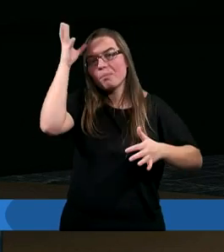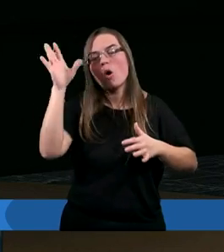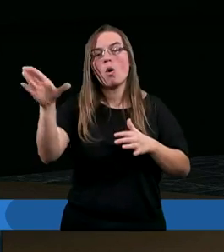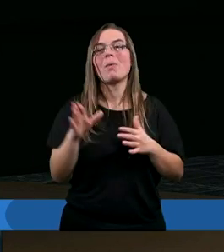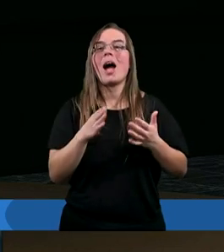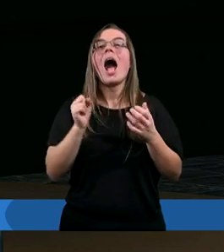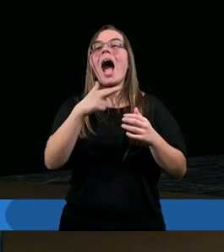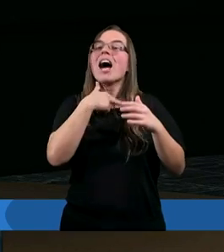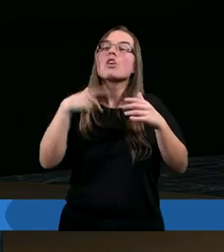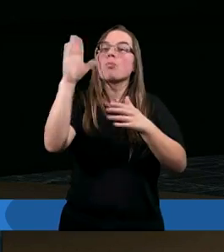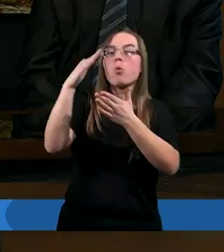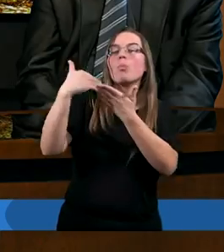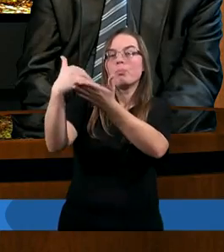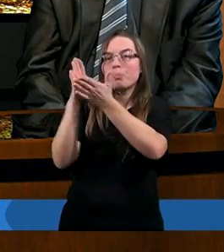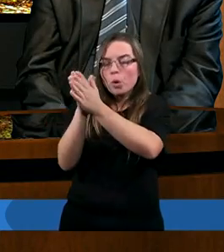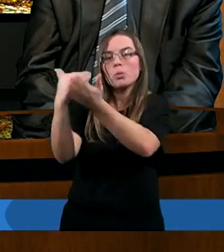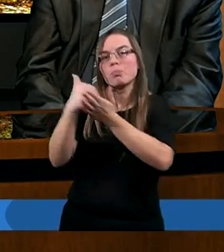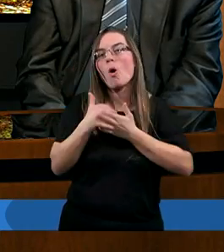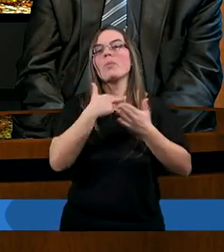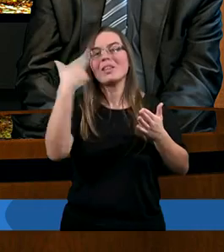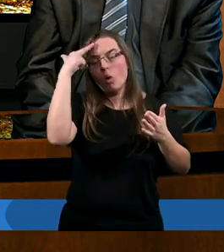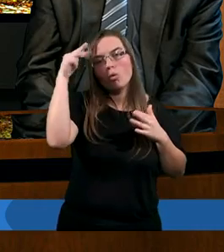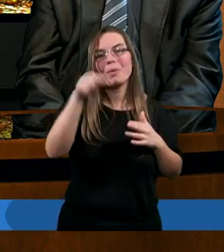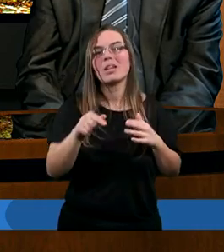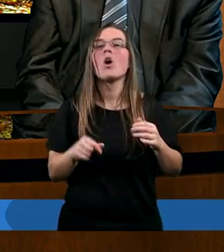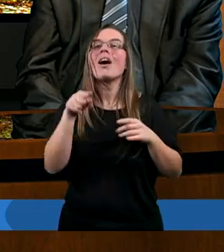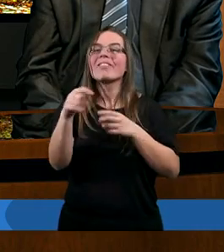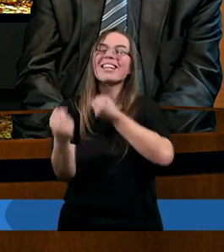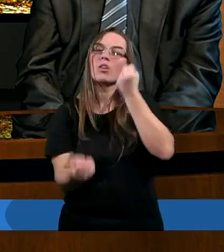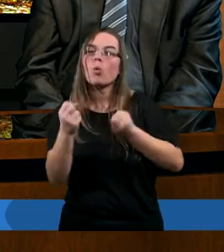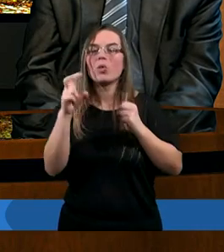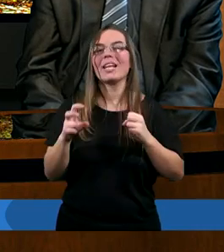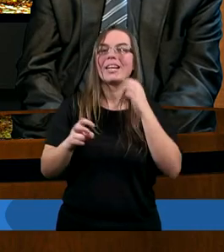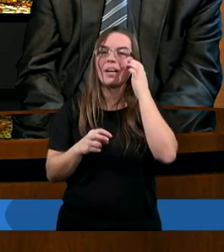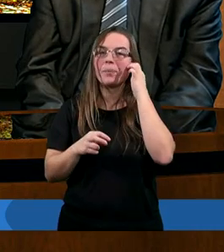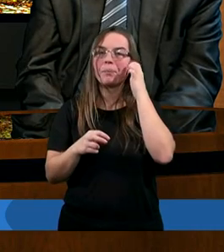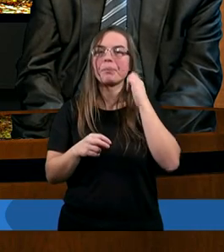mógł właśnie rozstrzygnąć. Myślę, że jest nam trudniej niż